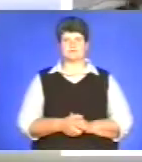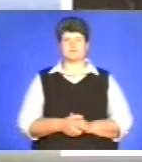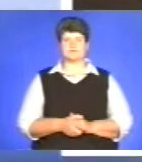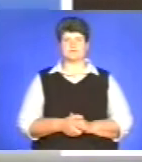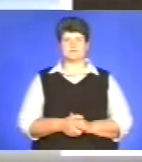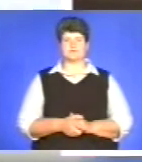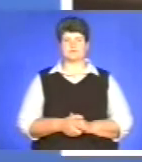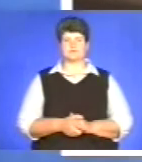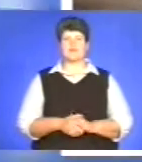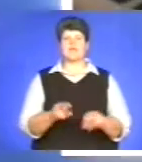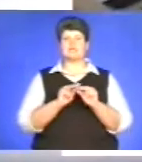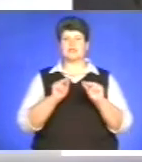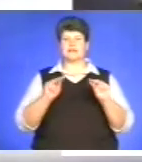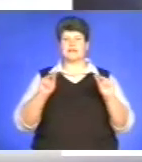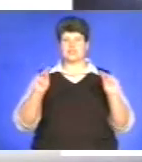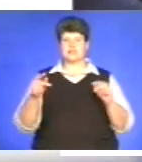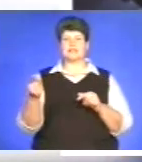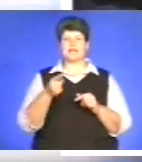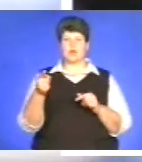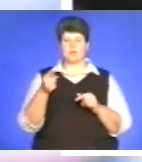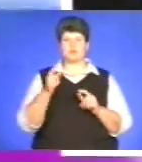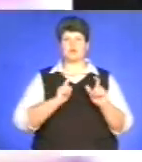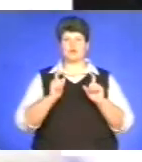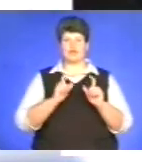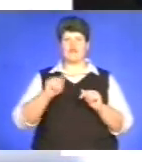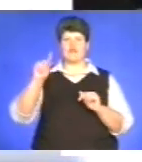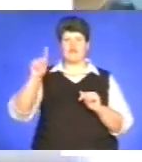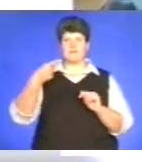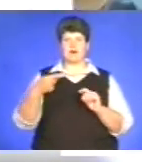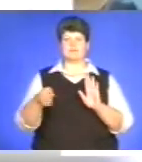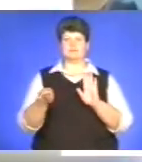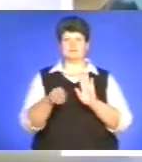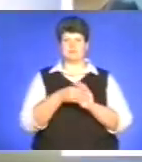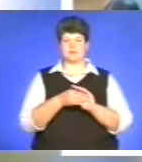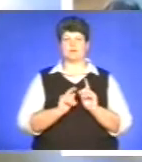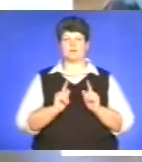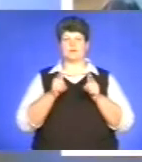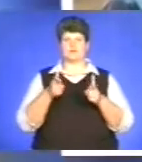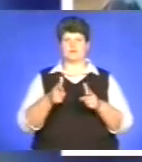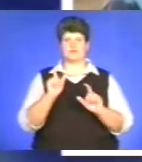Викладач тернопільського вишу вимагав хабара за сприяння у вступі до навчального закладу.